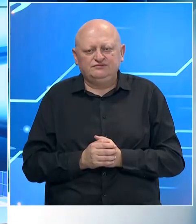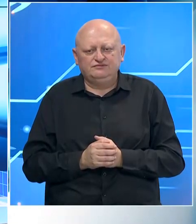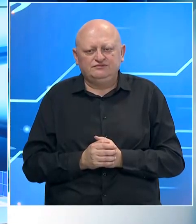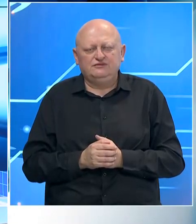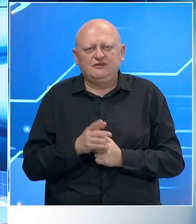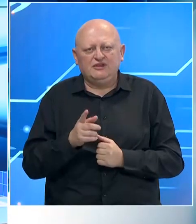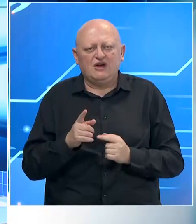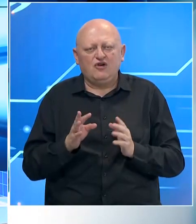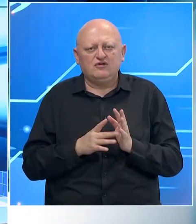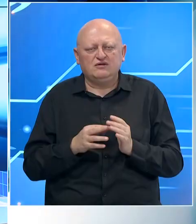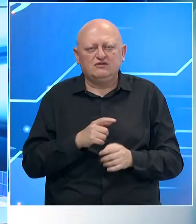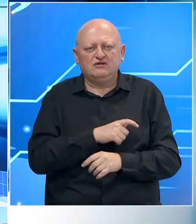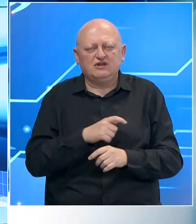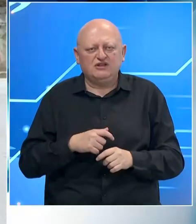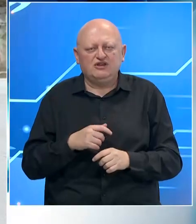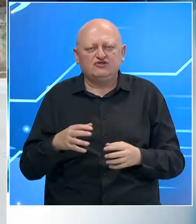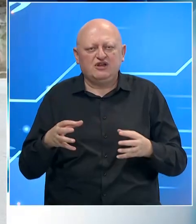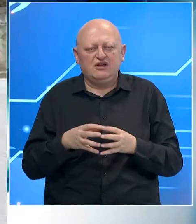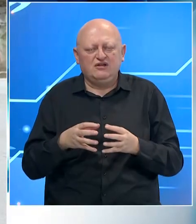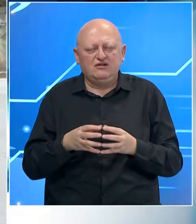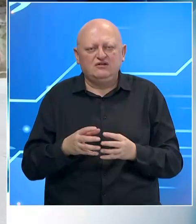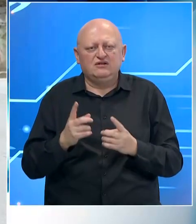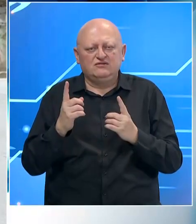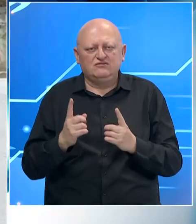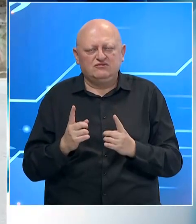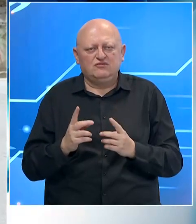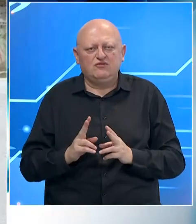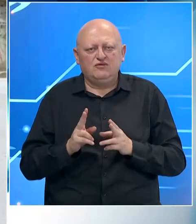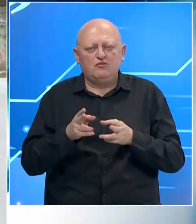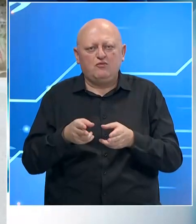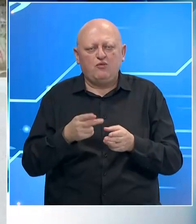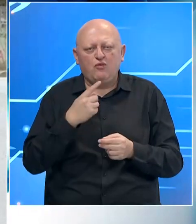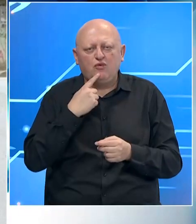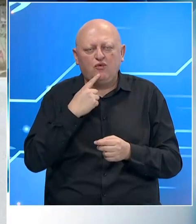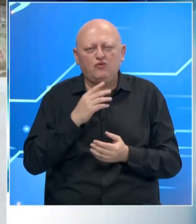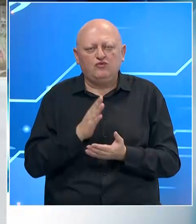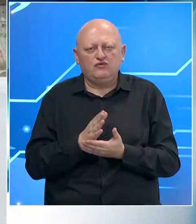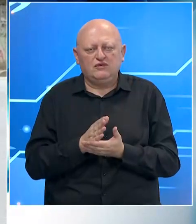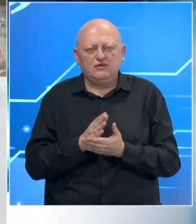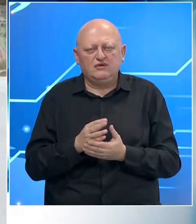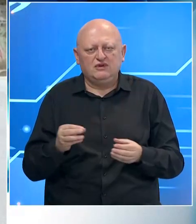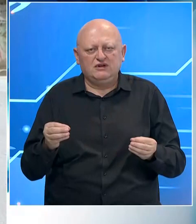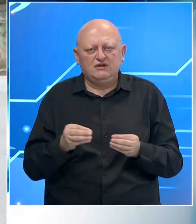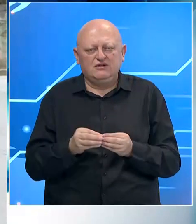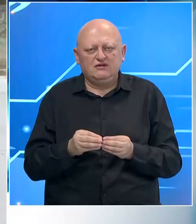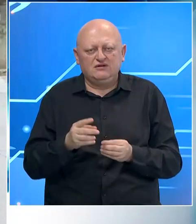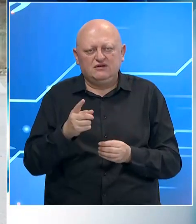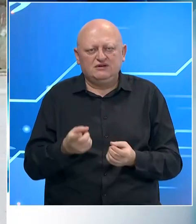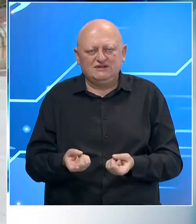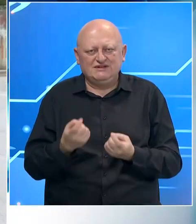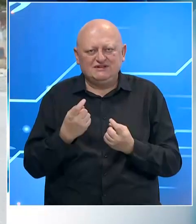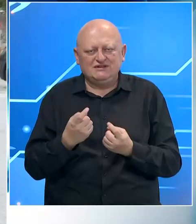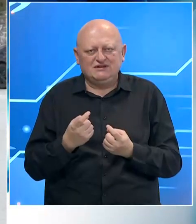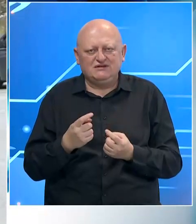Tako je, Mirza. dežurna reporterska ekipa se nalazi na mostu koji je upravo spaja ova sela